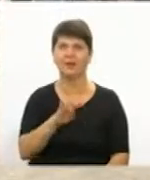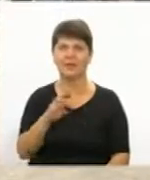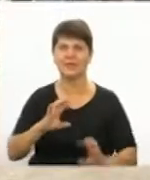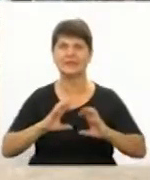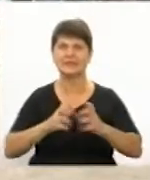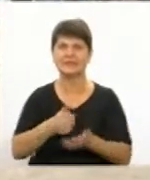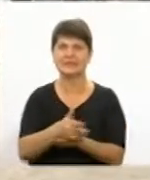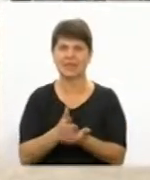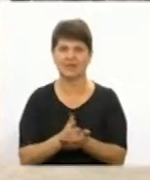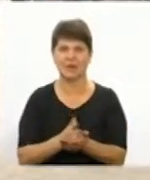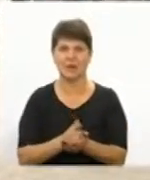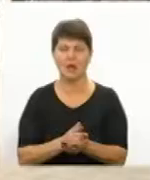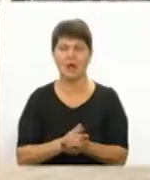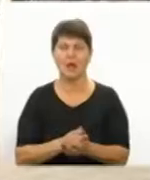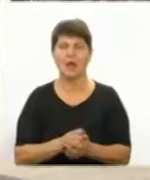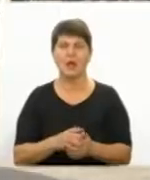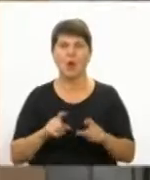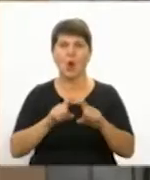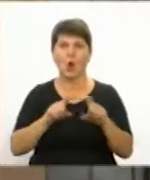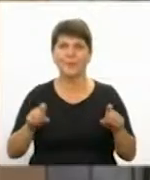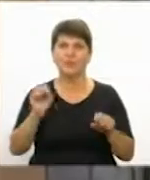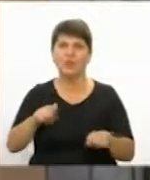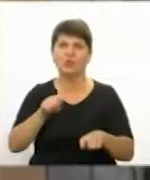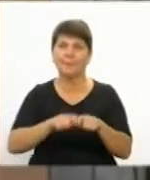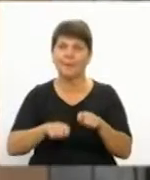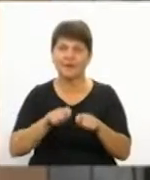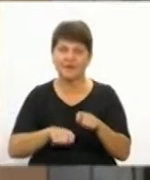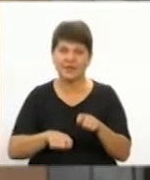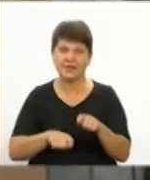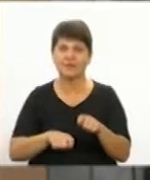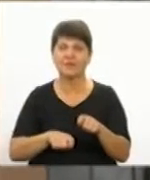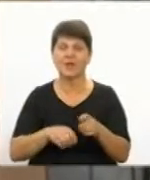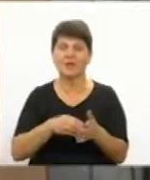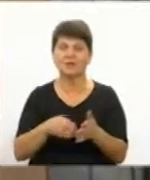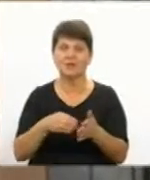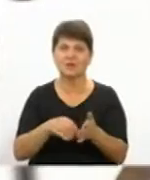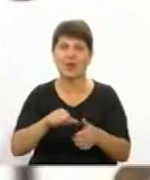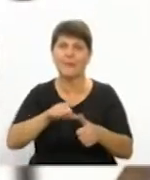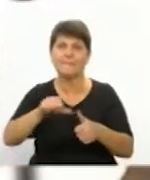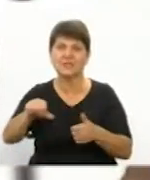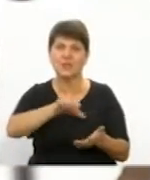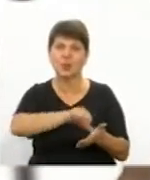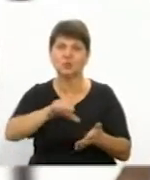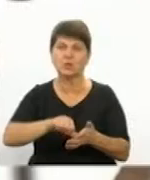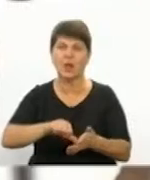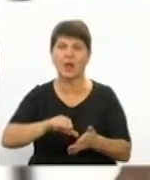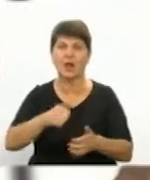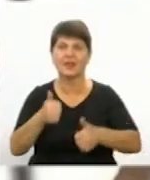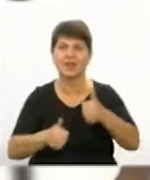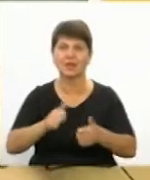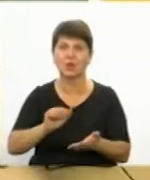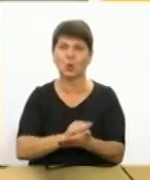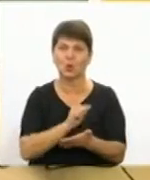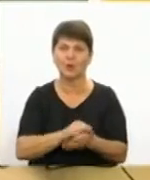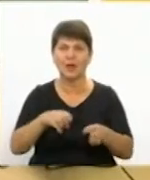Адмінколегія антимонопольного комітету може перевірити тендерну закупівлю після скарги учасників закупівель на умови тендерної документації або